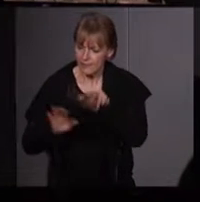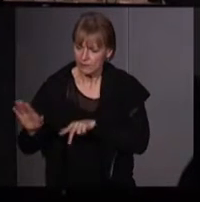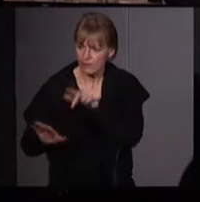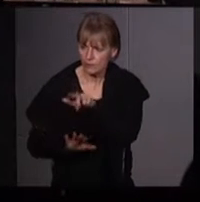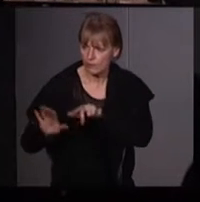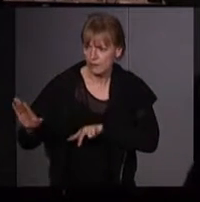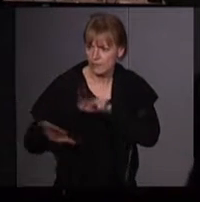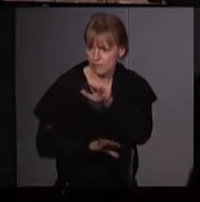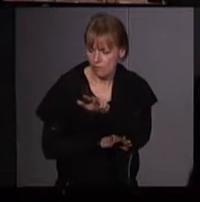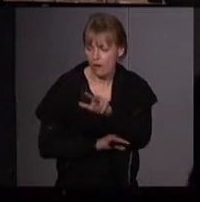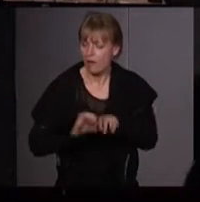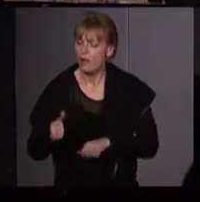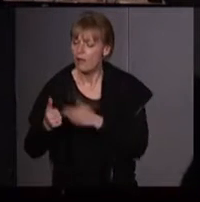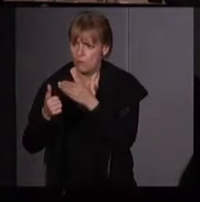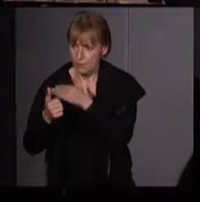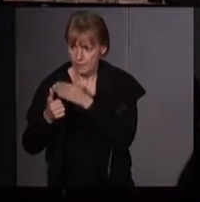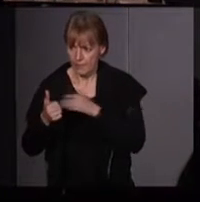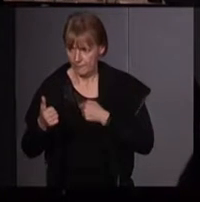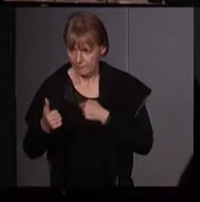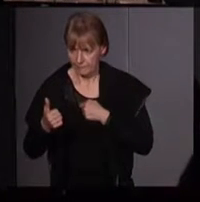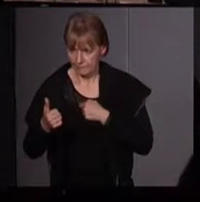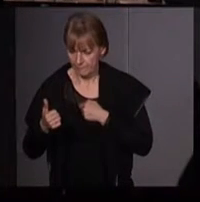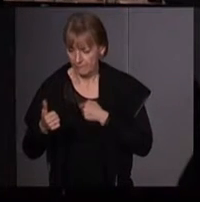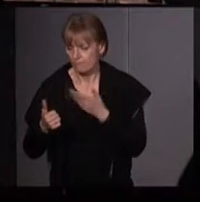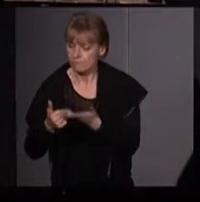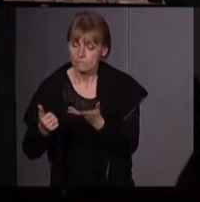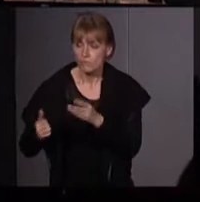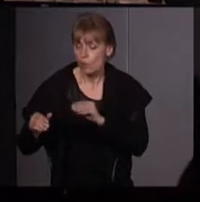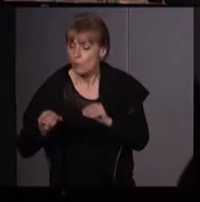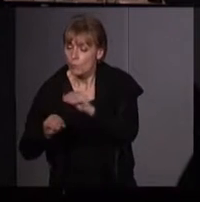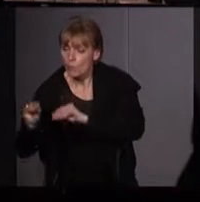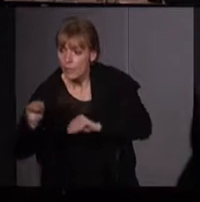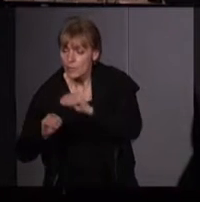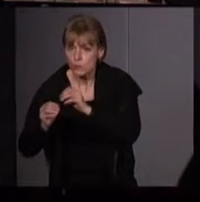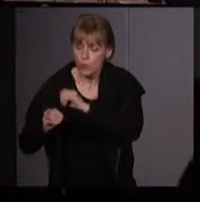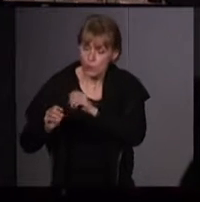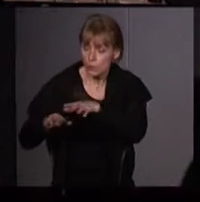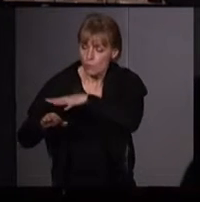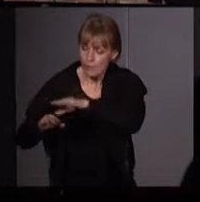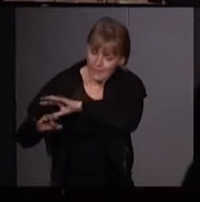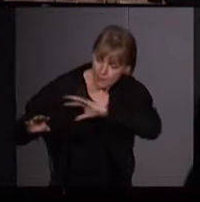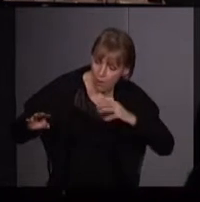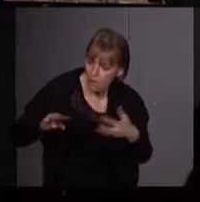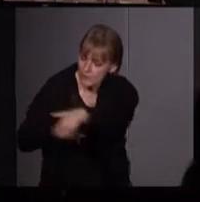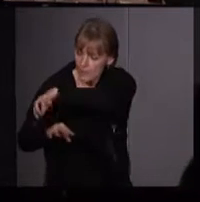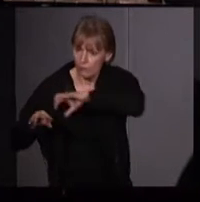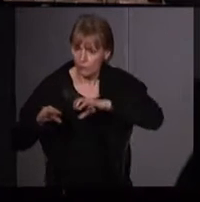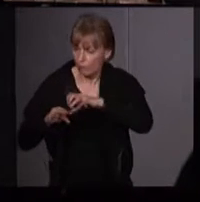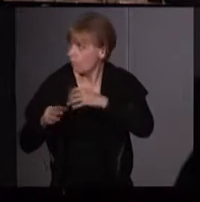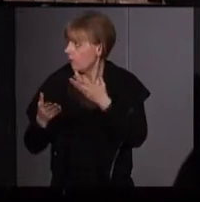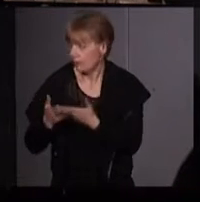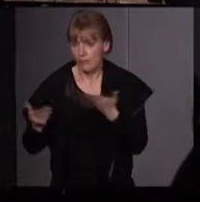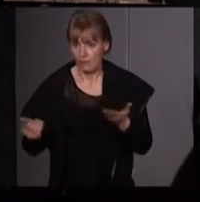La première s'appelle Embrace the Base, donc embrassons ou encerclons la base. La 30 000